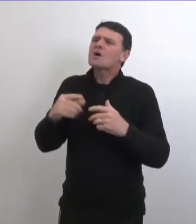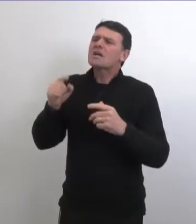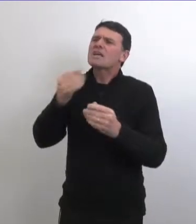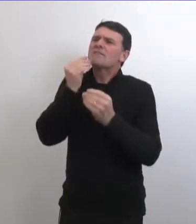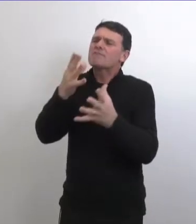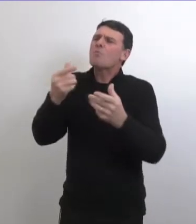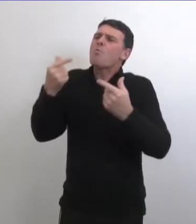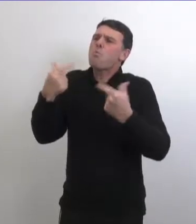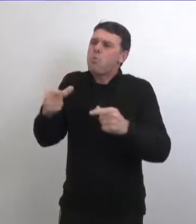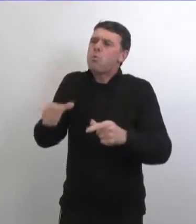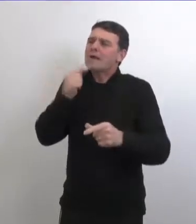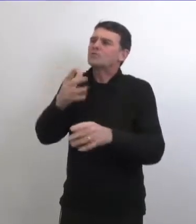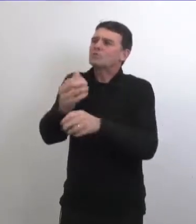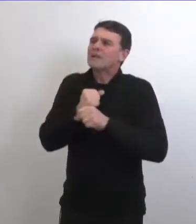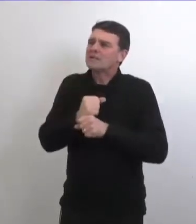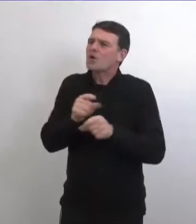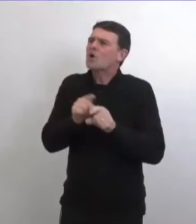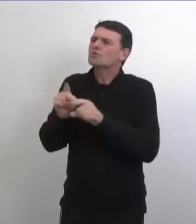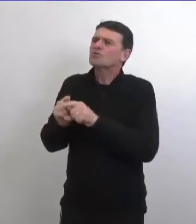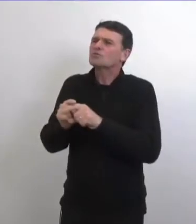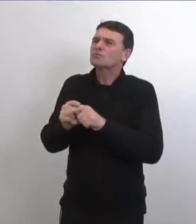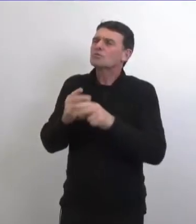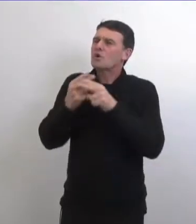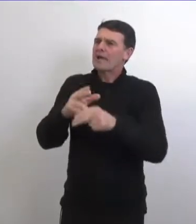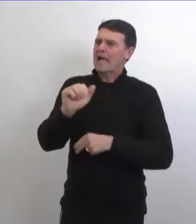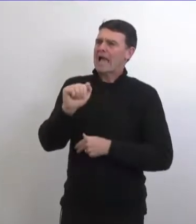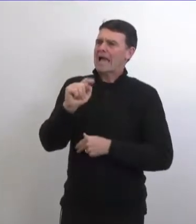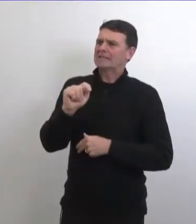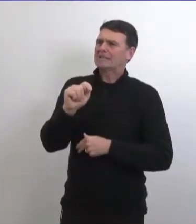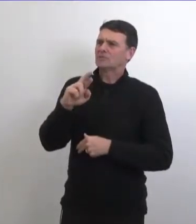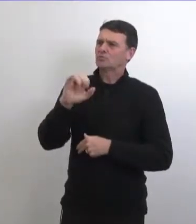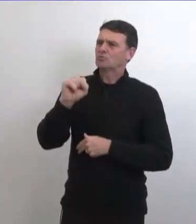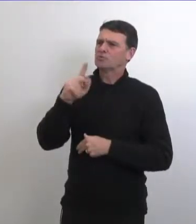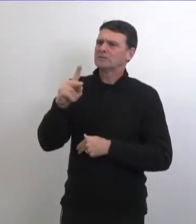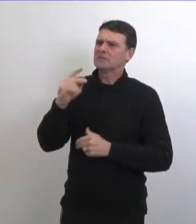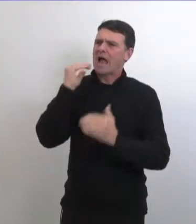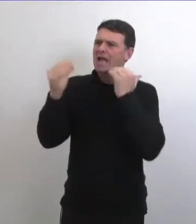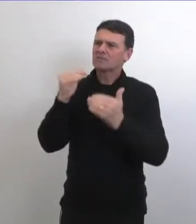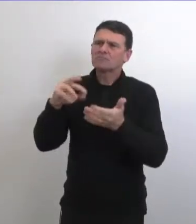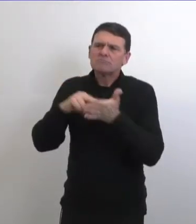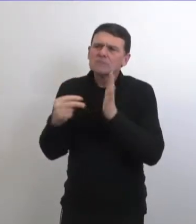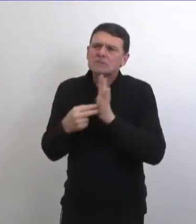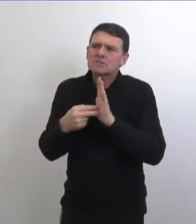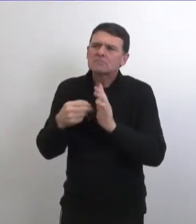au sujet du vaccin quand ça va arriver et qui va être considérée comme étant un adulte à risque